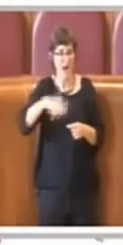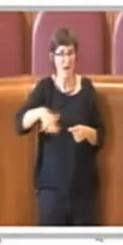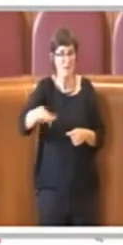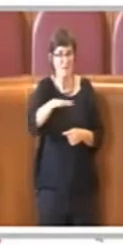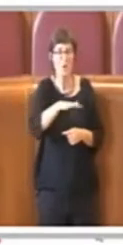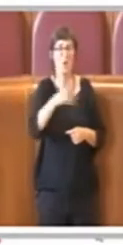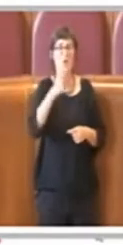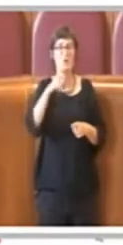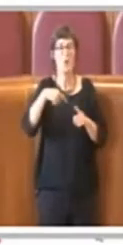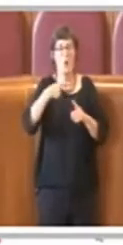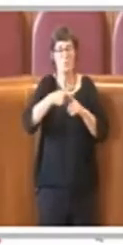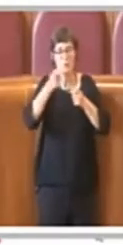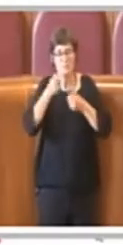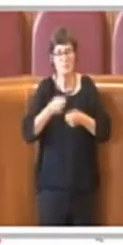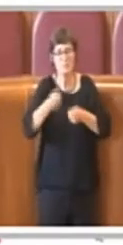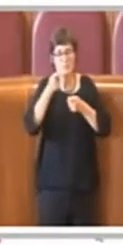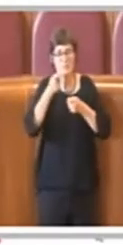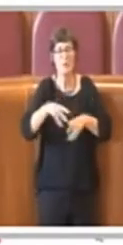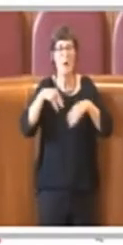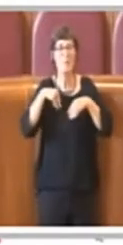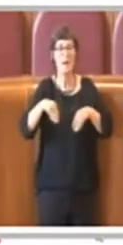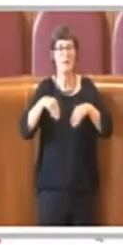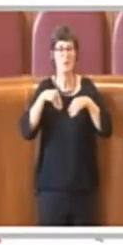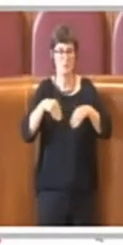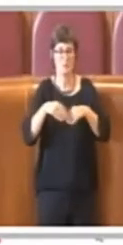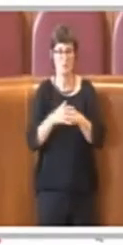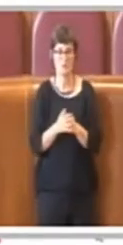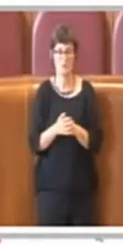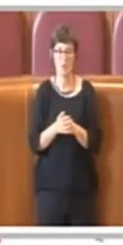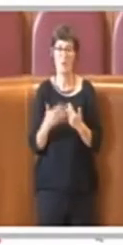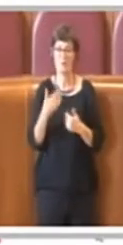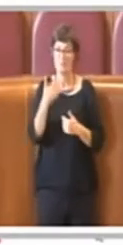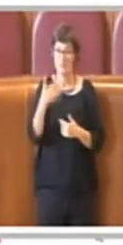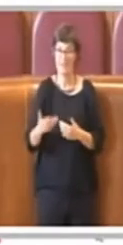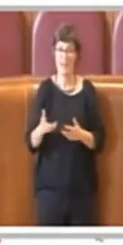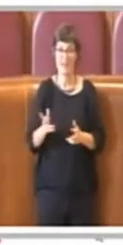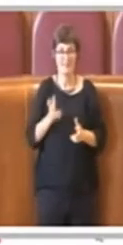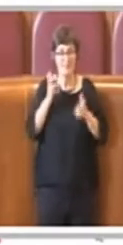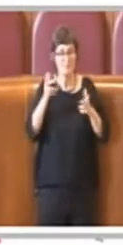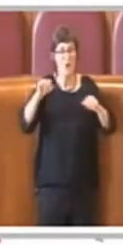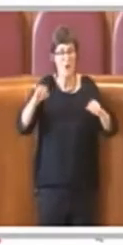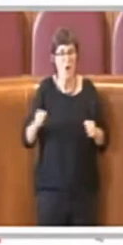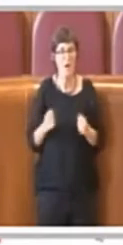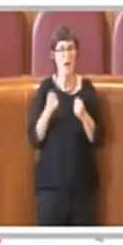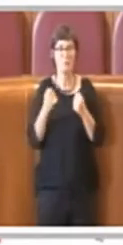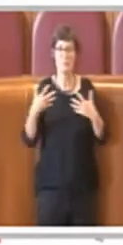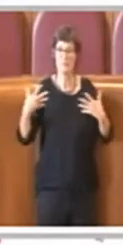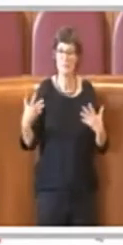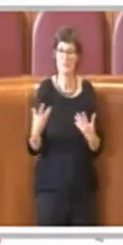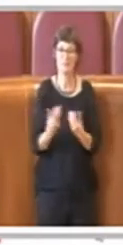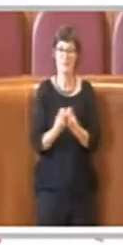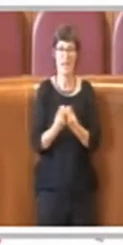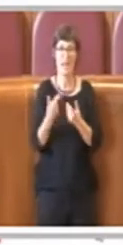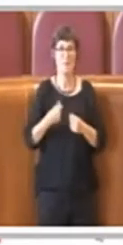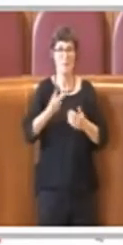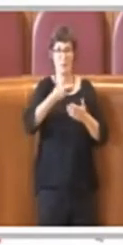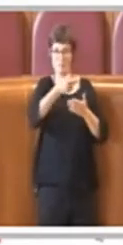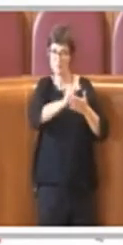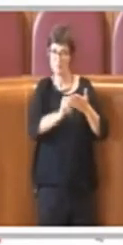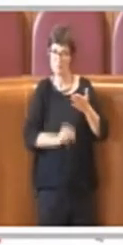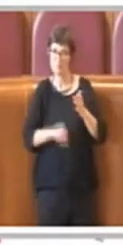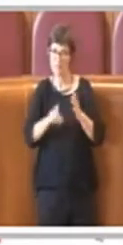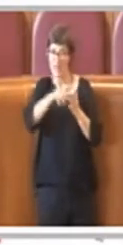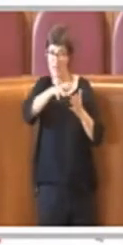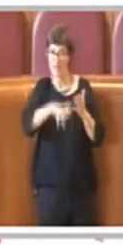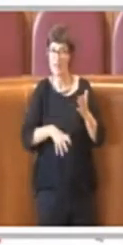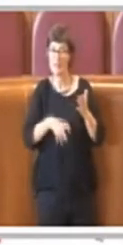stimolare maggiore partecipazione. Grazie allo sforzo collaborativo messo in atto nella realizzazione della riforma, abbiamo però la